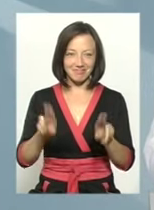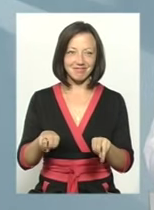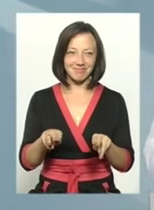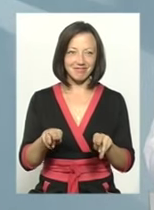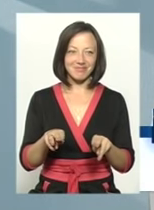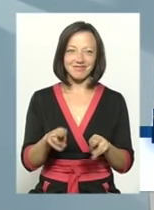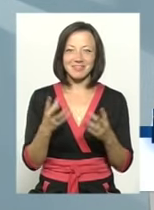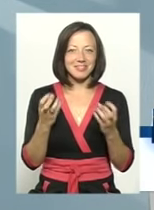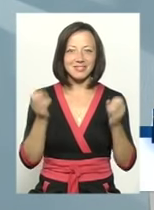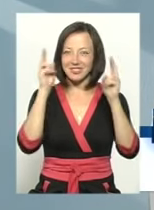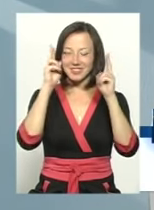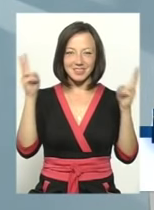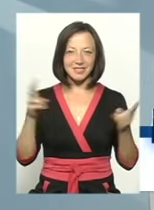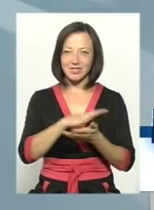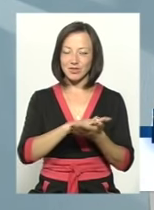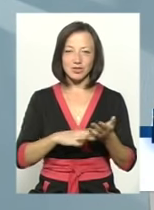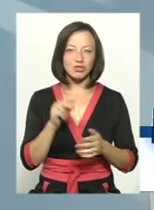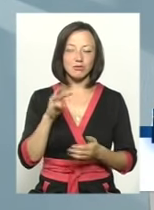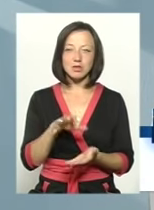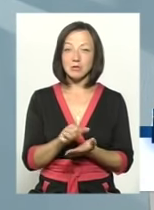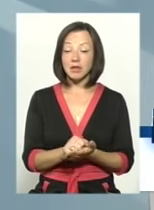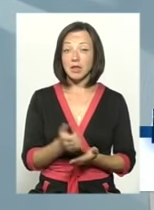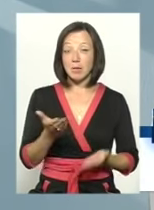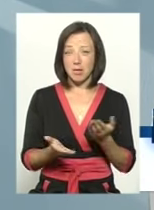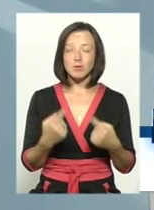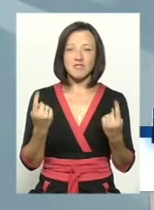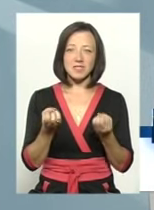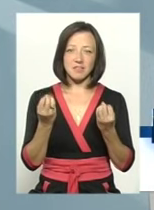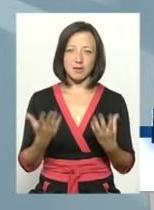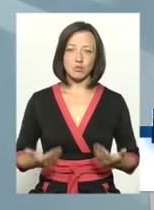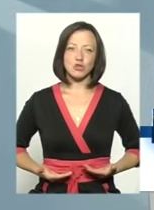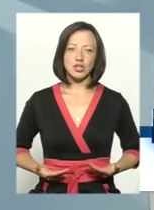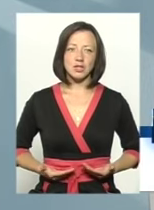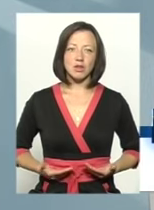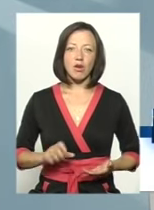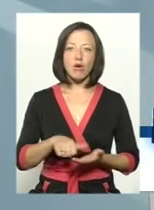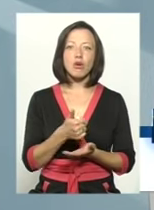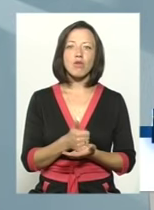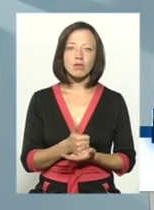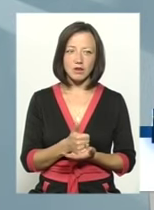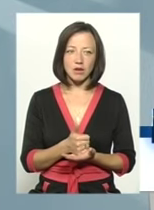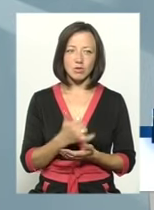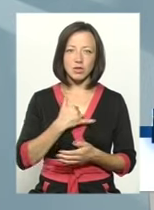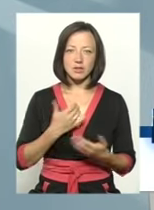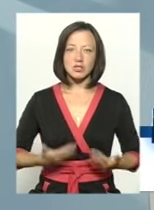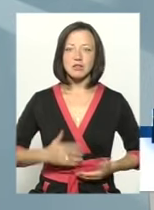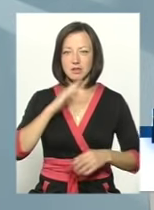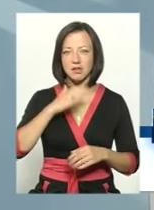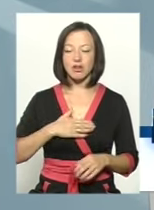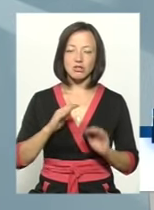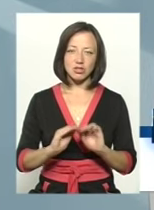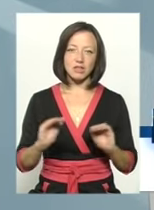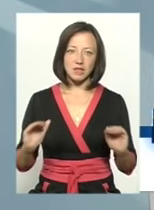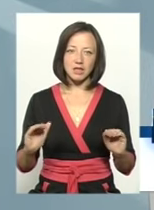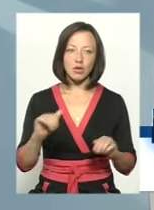Ще не оприділився, так би чесно сказати. Ну, мабуть, що в цивільному, адже саме головне в нашій житті – це наші діти. І